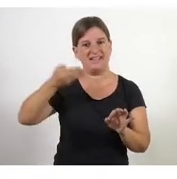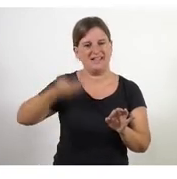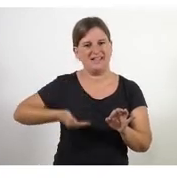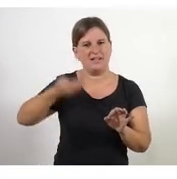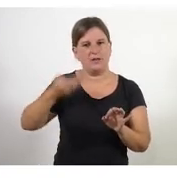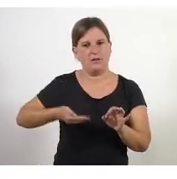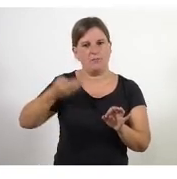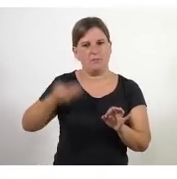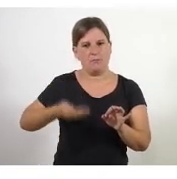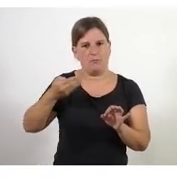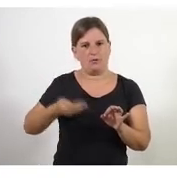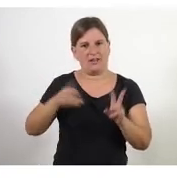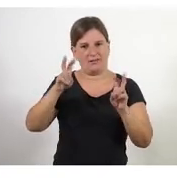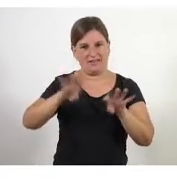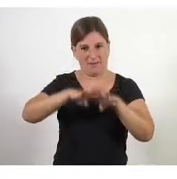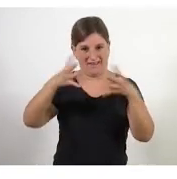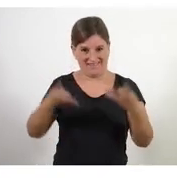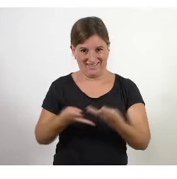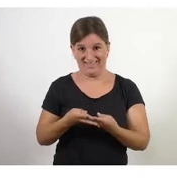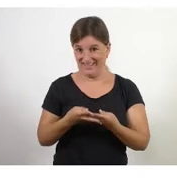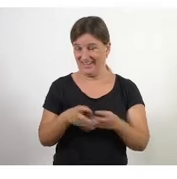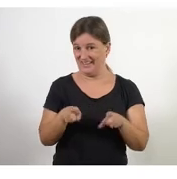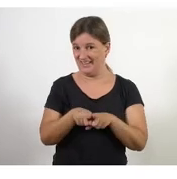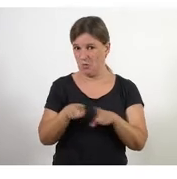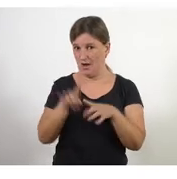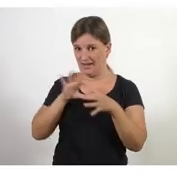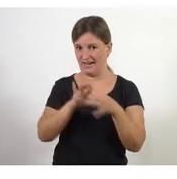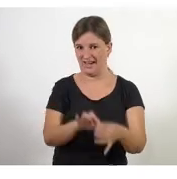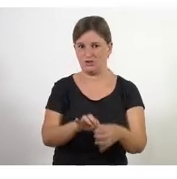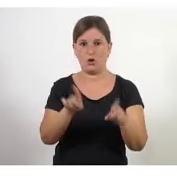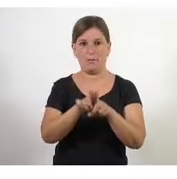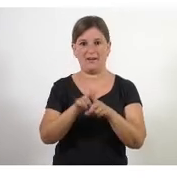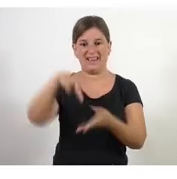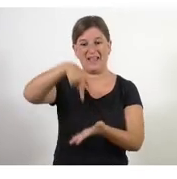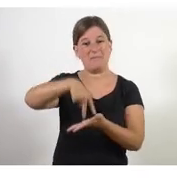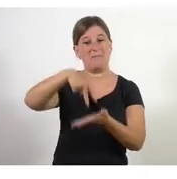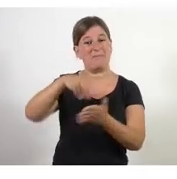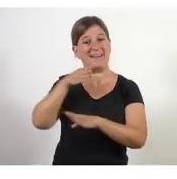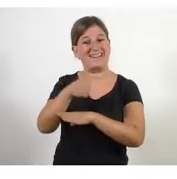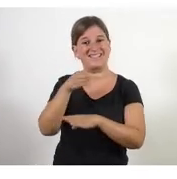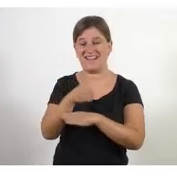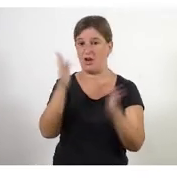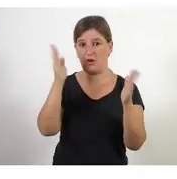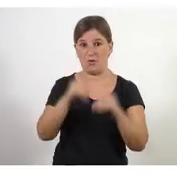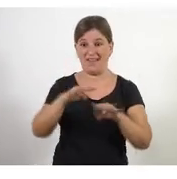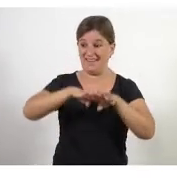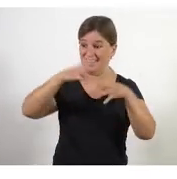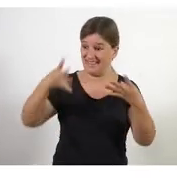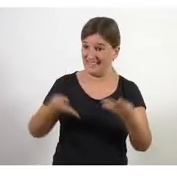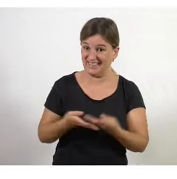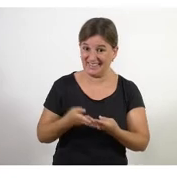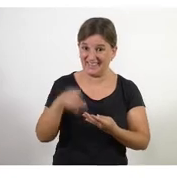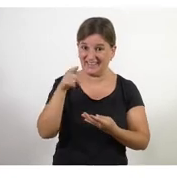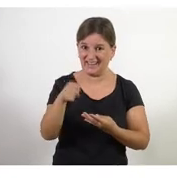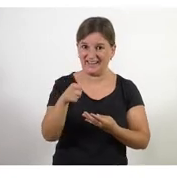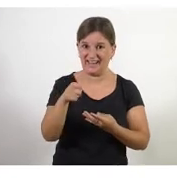té a veure molt amb l'online amb el fet que ja no estem en presencial fent les coses i amb l'online tot és